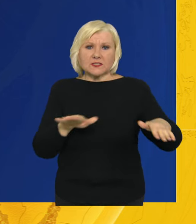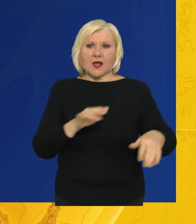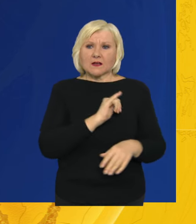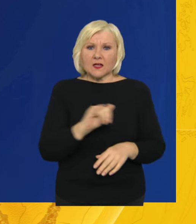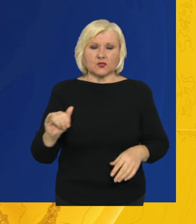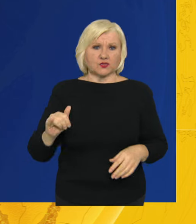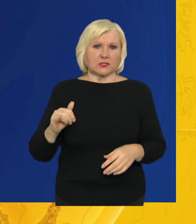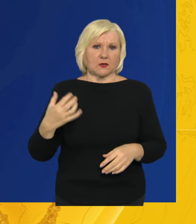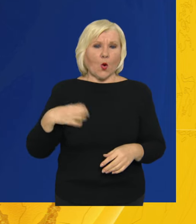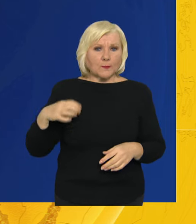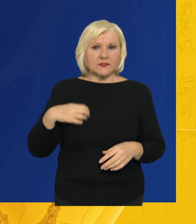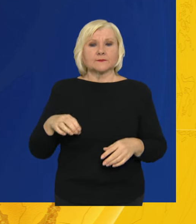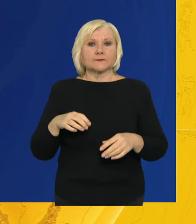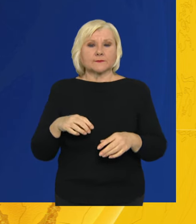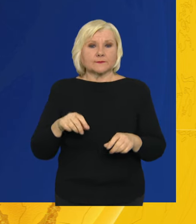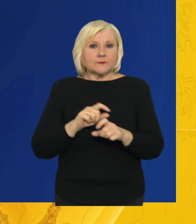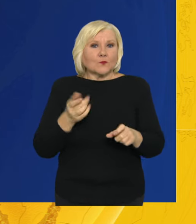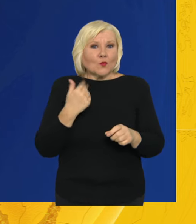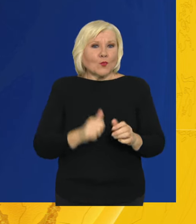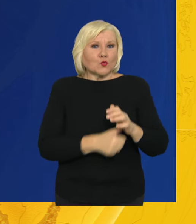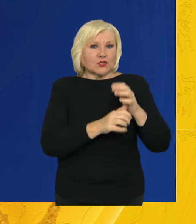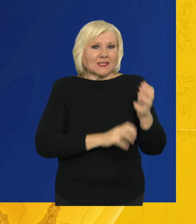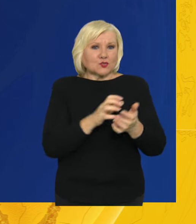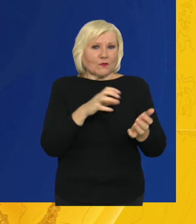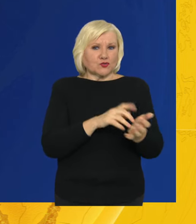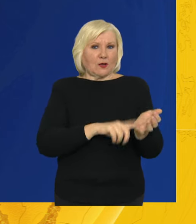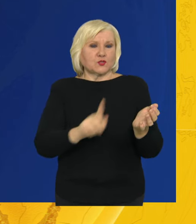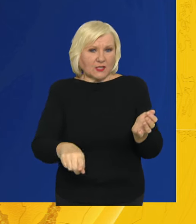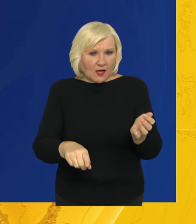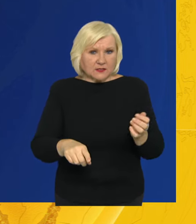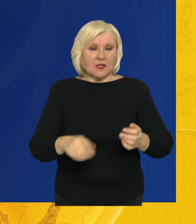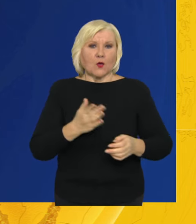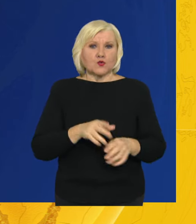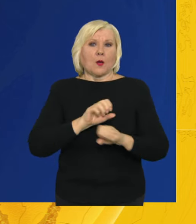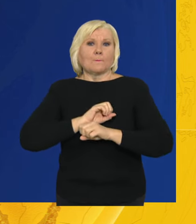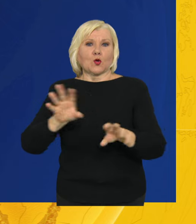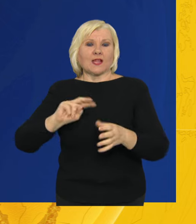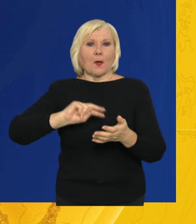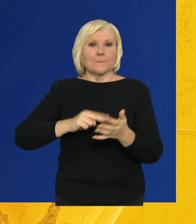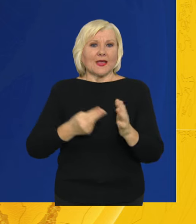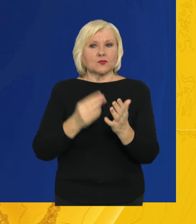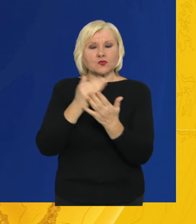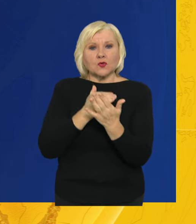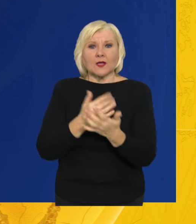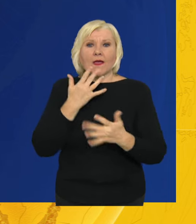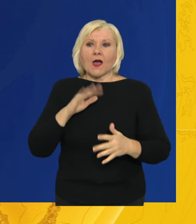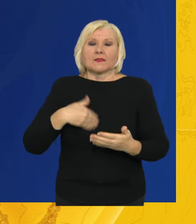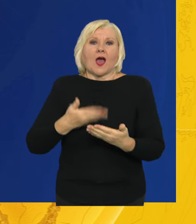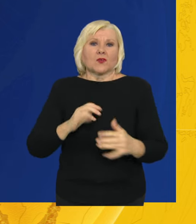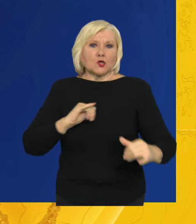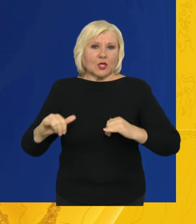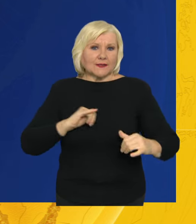ministerstvo, po úkolu z ústředního krizového štábu, metodiku k udělování ředitelského volna.